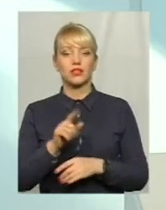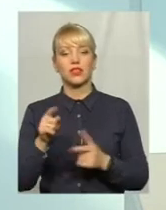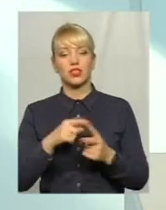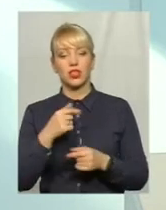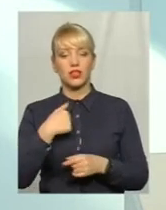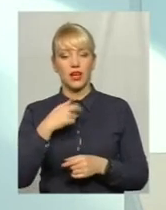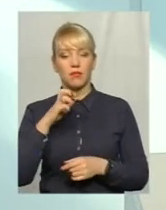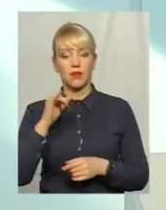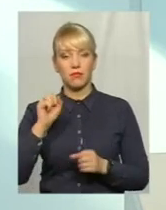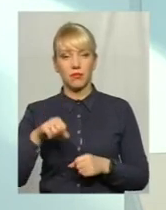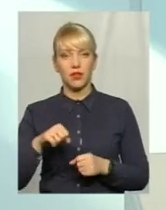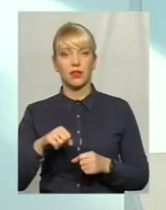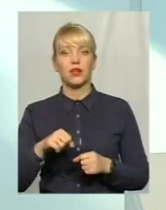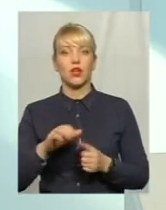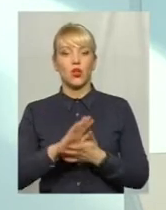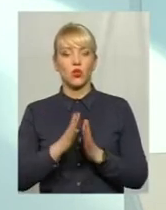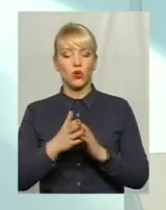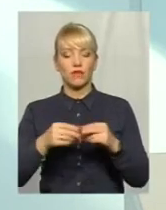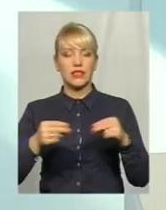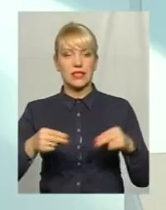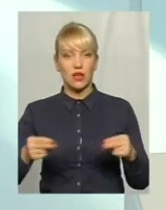часу вже договори заключати